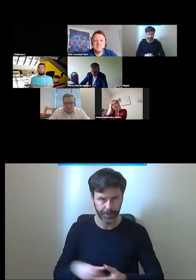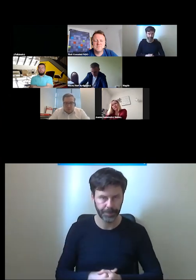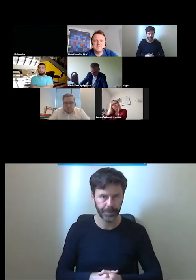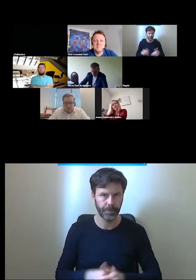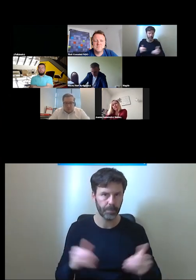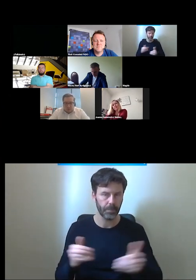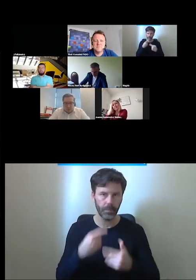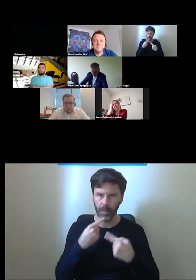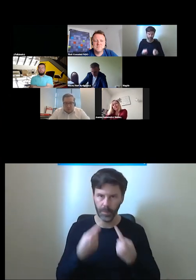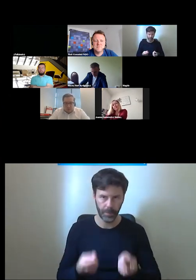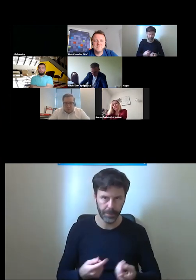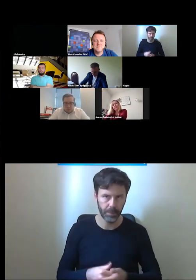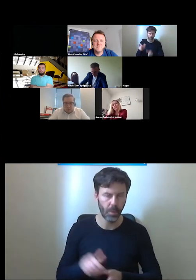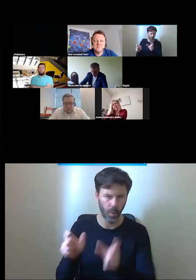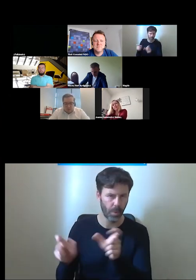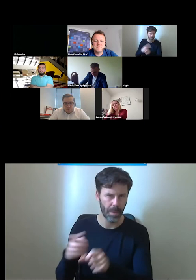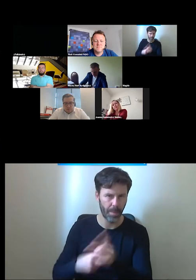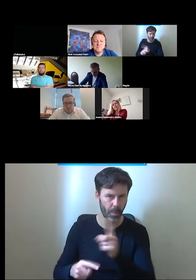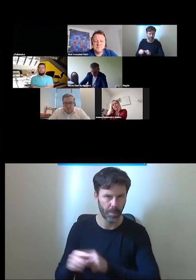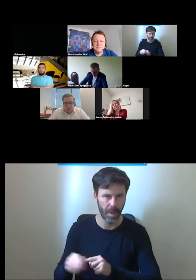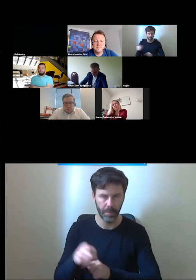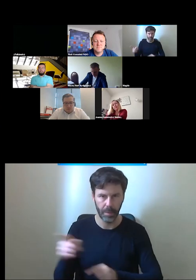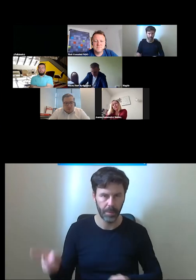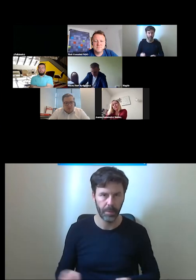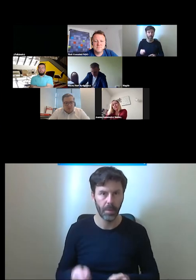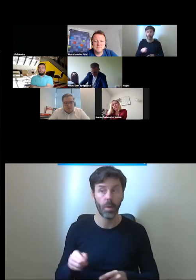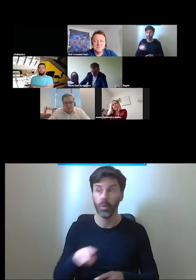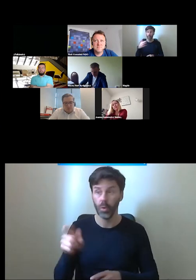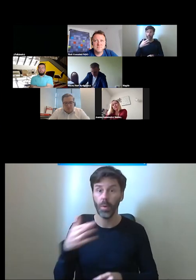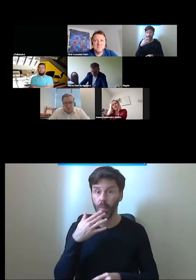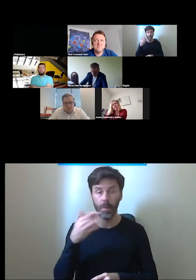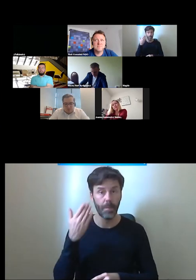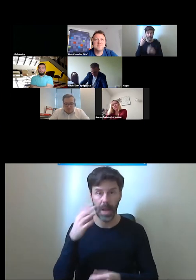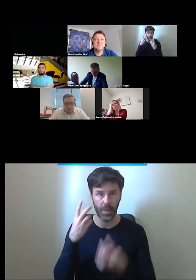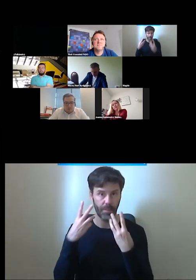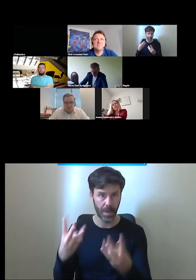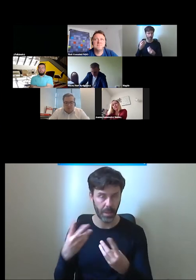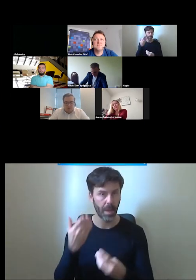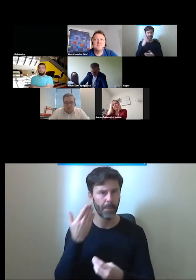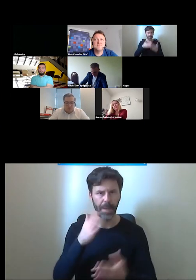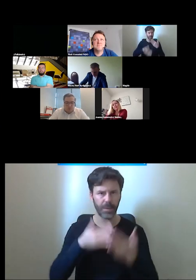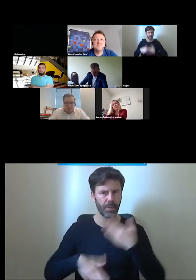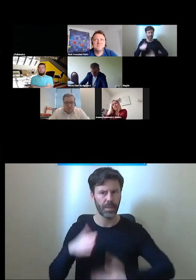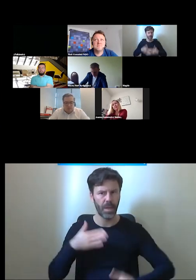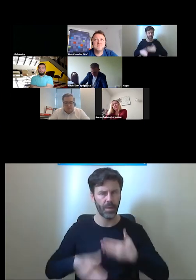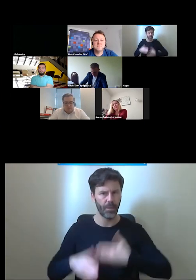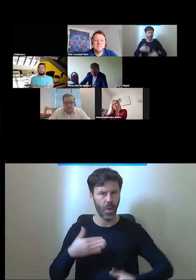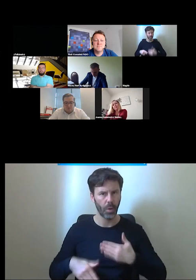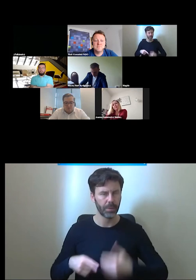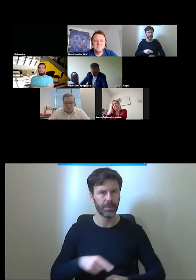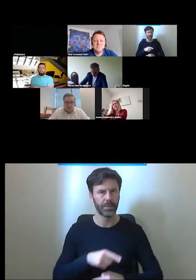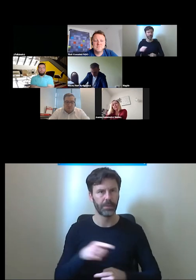powiedzieć usług jest bardzo istotny i bardzo się że możemy tutaj dzisiaj o tym dyskutować bo to dla nas jest też